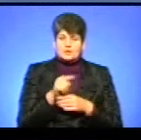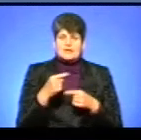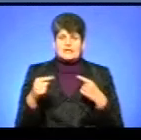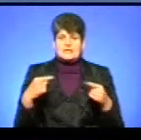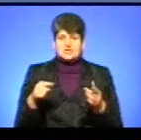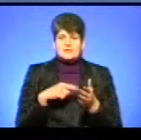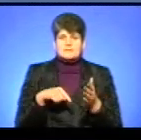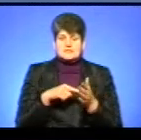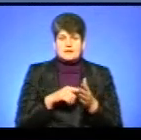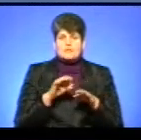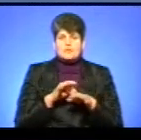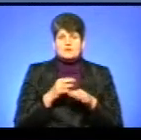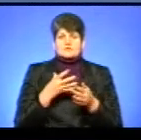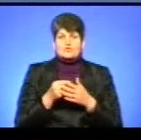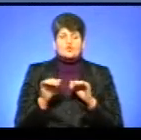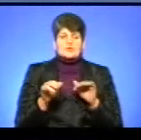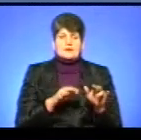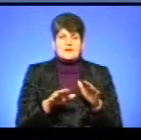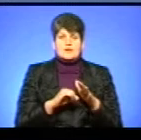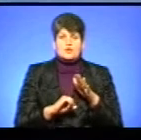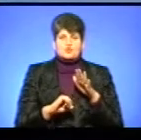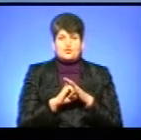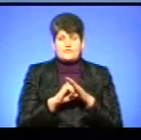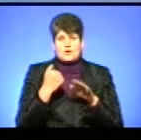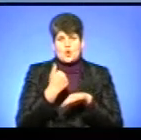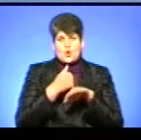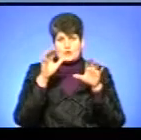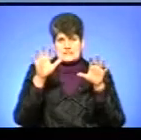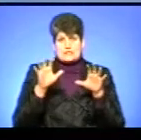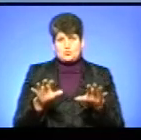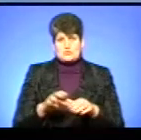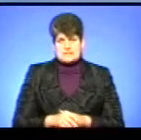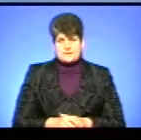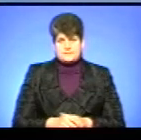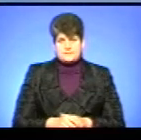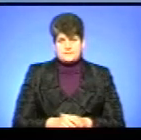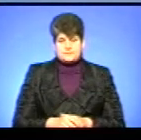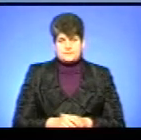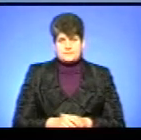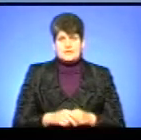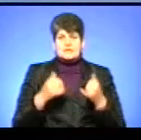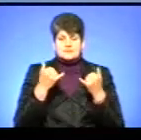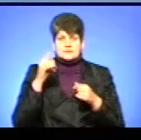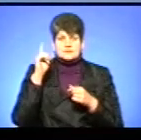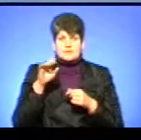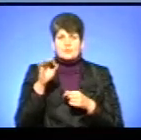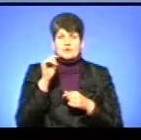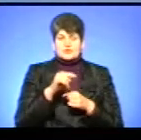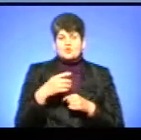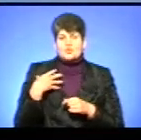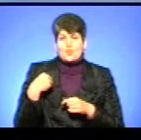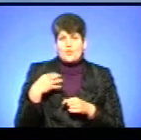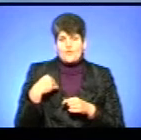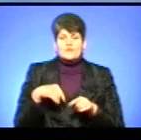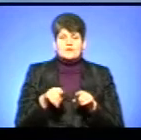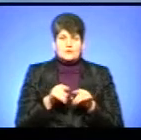містам провадити свою діяльність на основі Конституції. Тобто, наразі відомо про те, що у Львові також таке